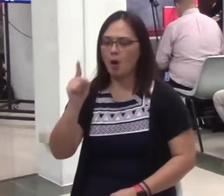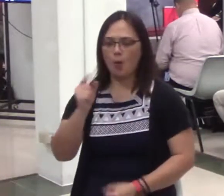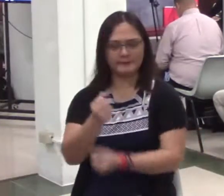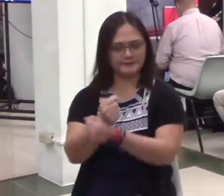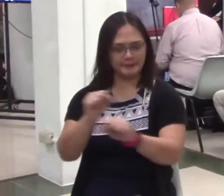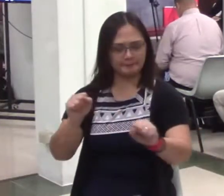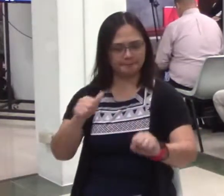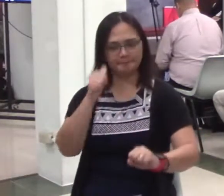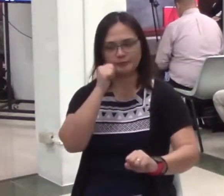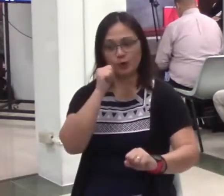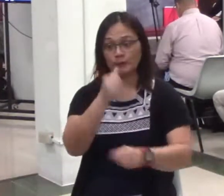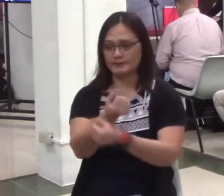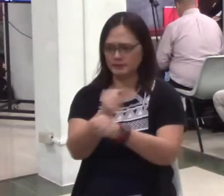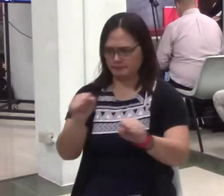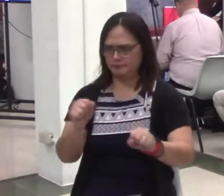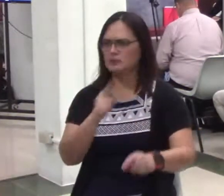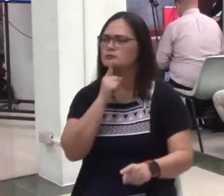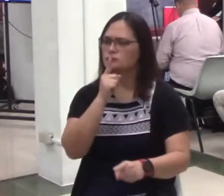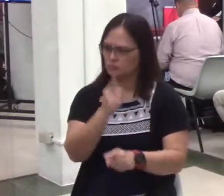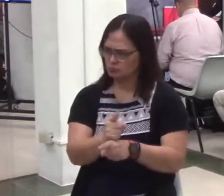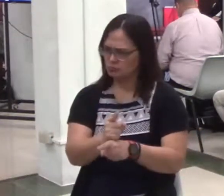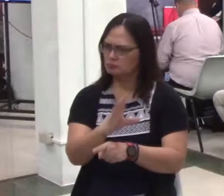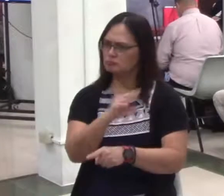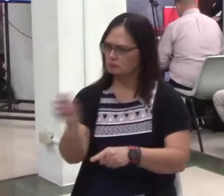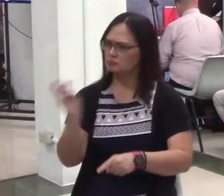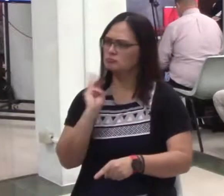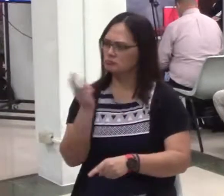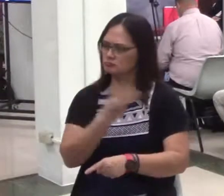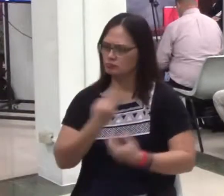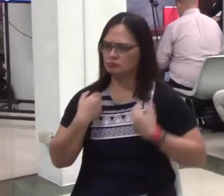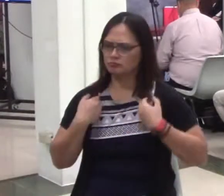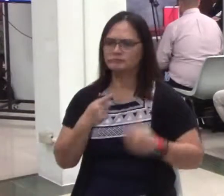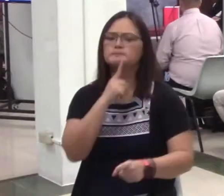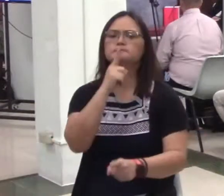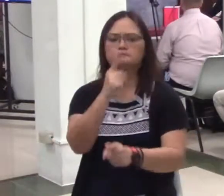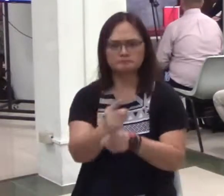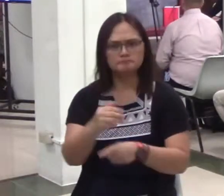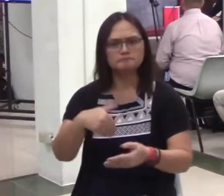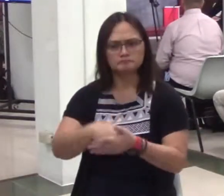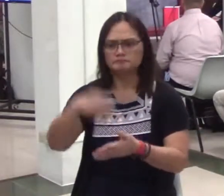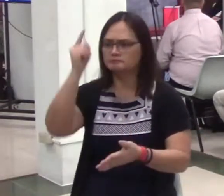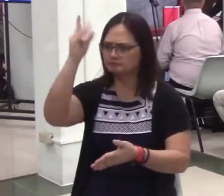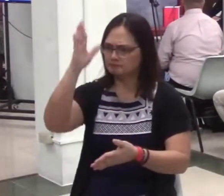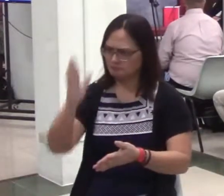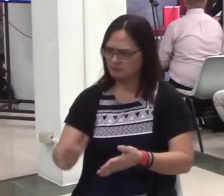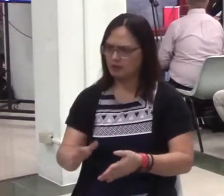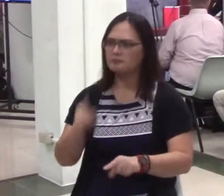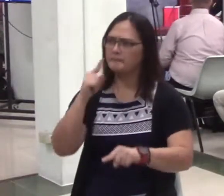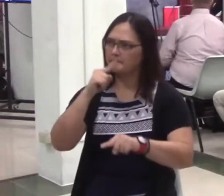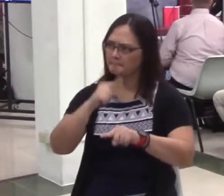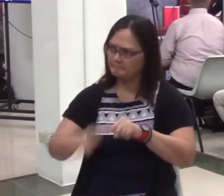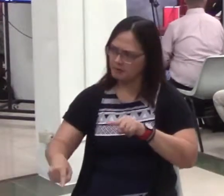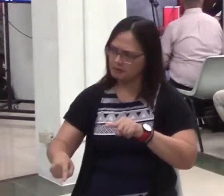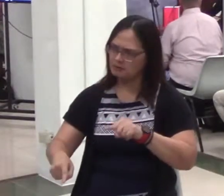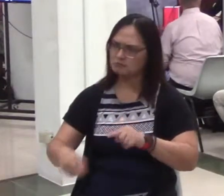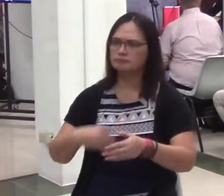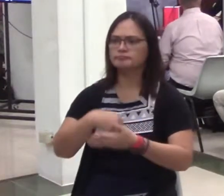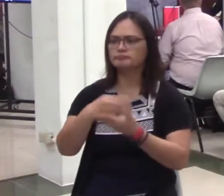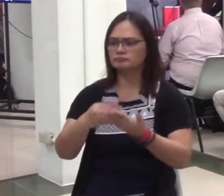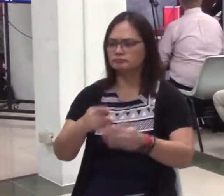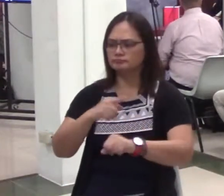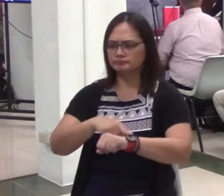And we are secure in God. But sometimes our lives are not